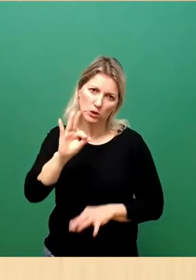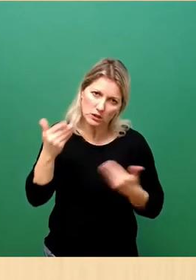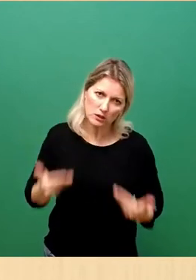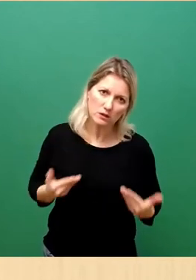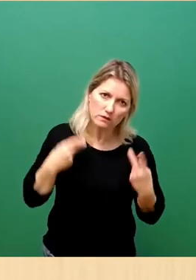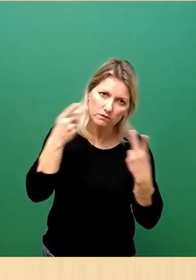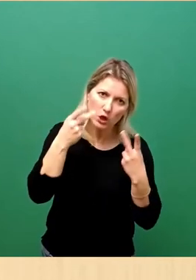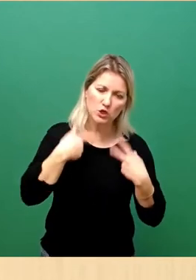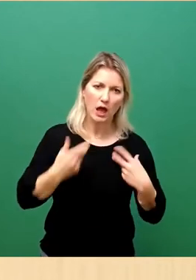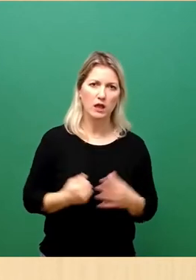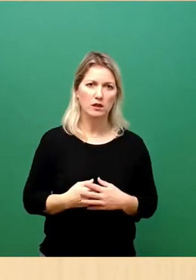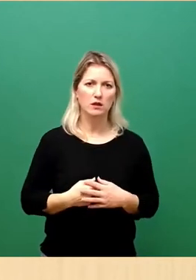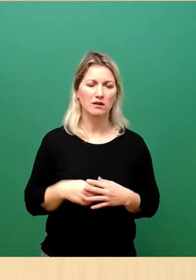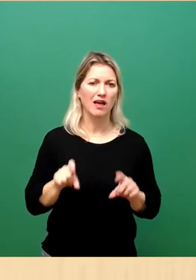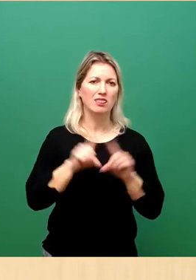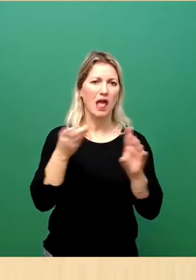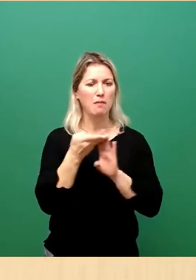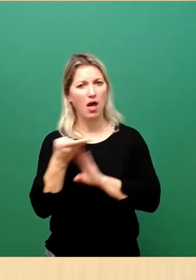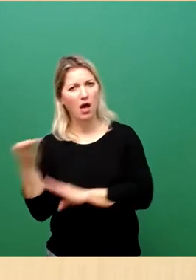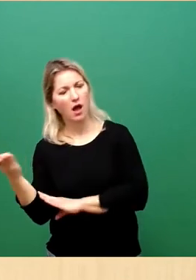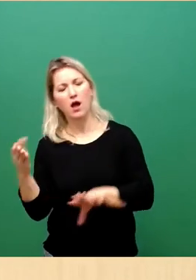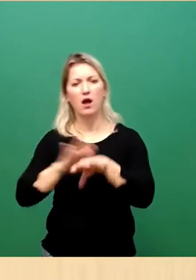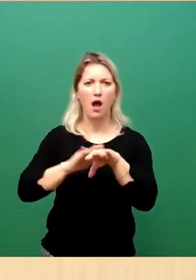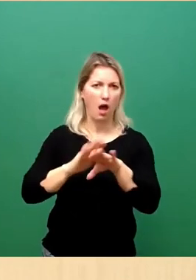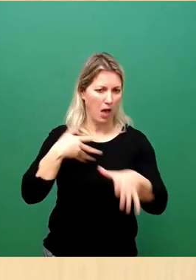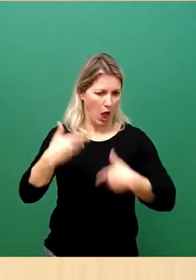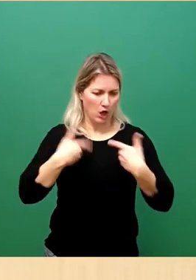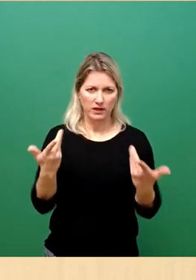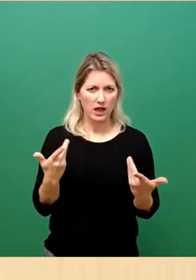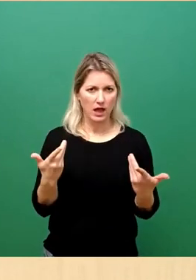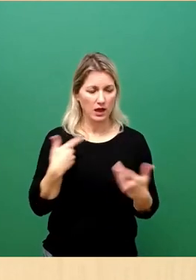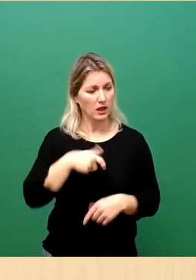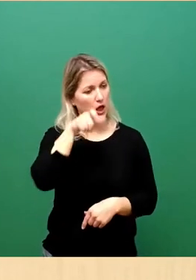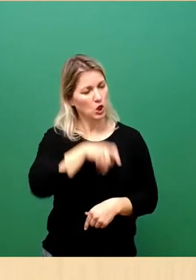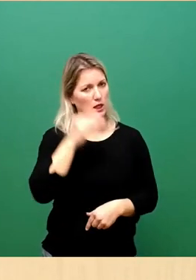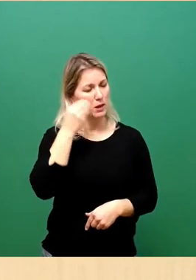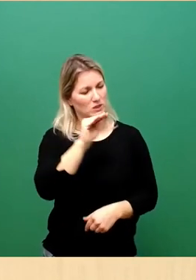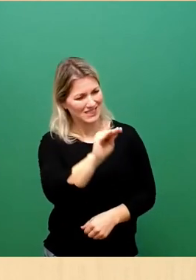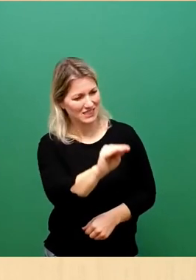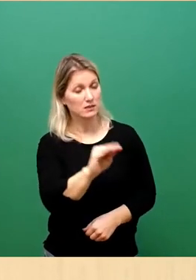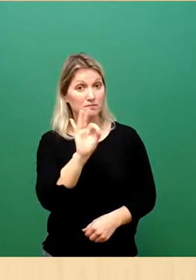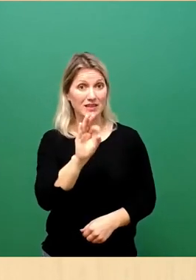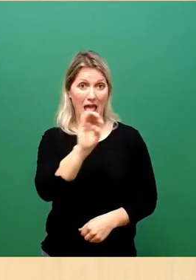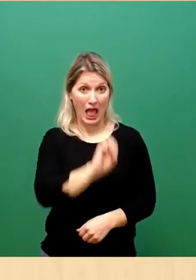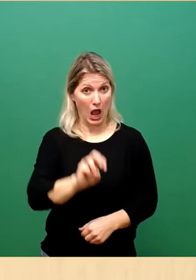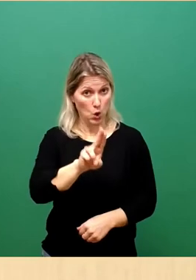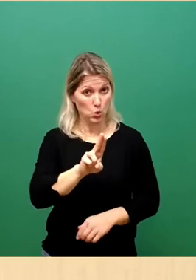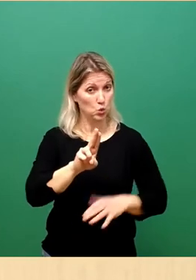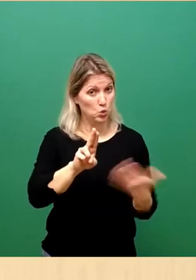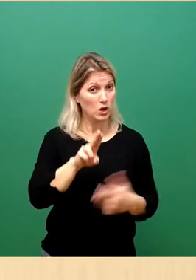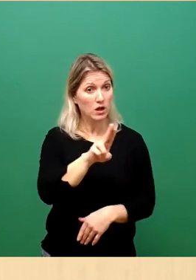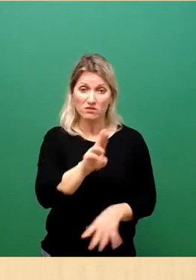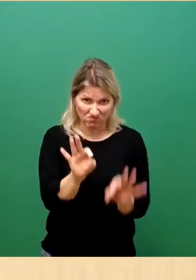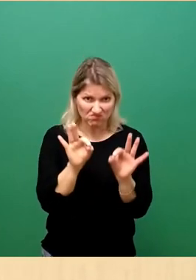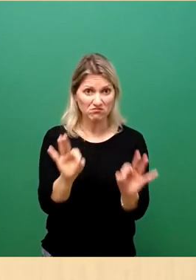Ich bin abgekommen, entschuldigen Sie, aber es regt mich auf. Herr Dr. Brauns, wirklich. Die EU ist wunderbar,